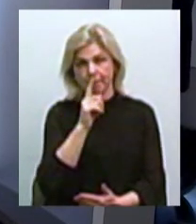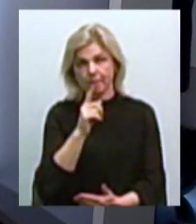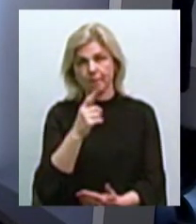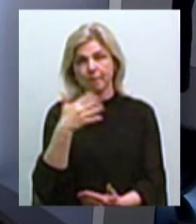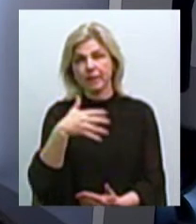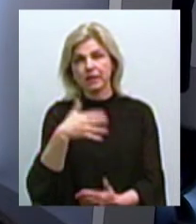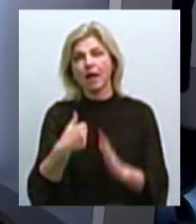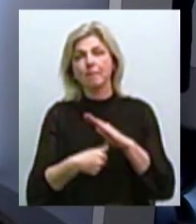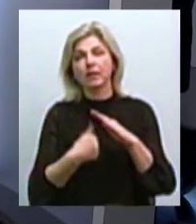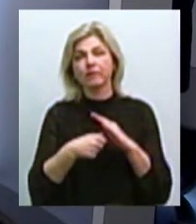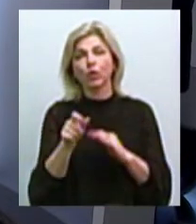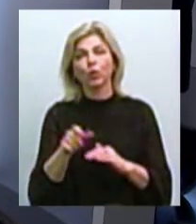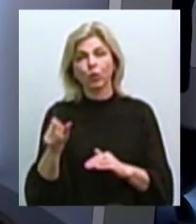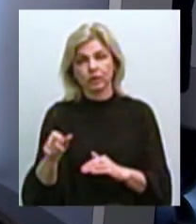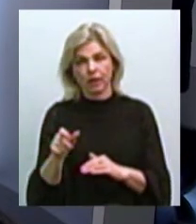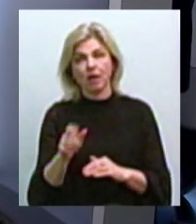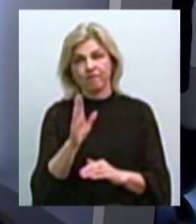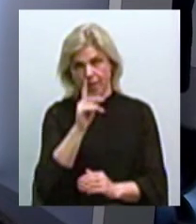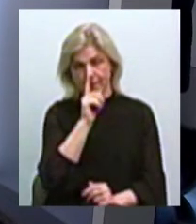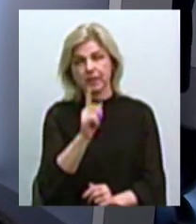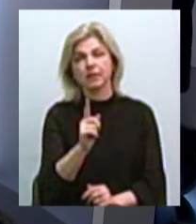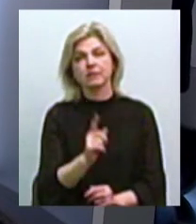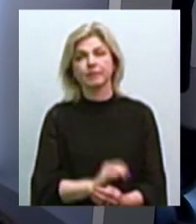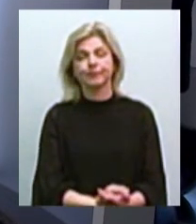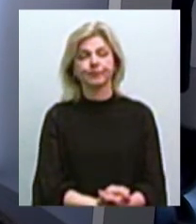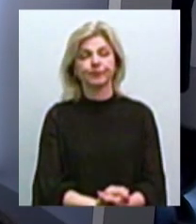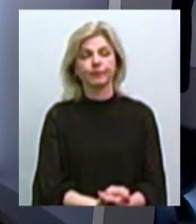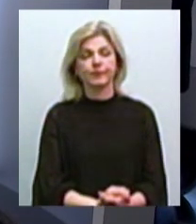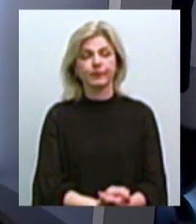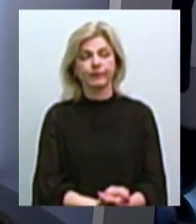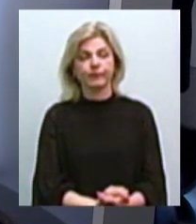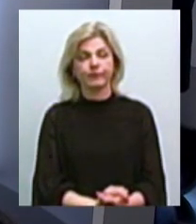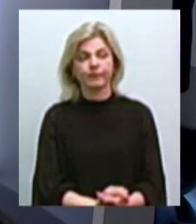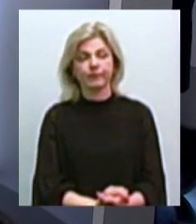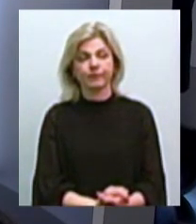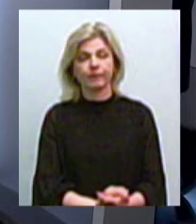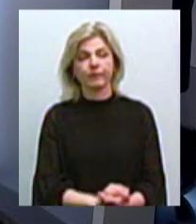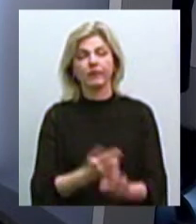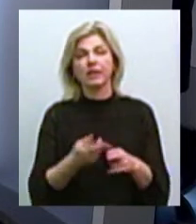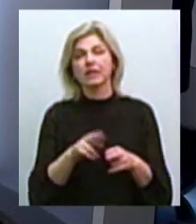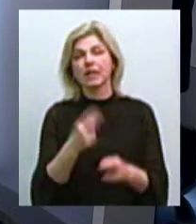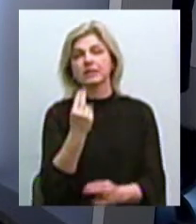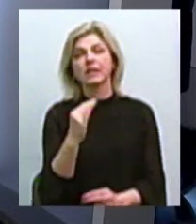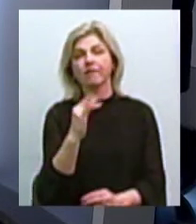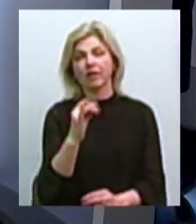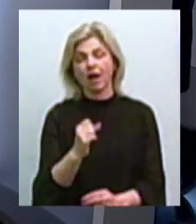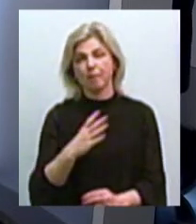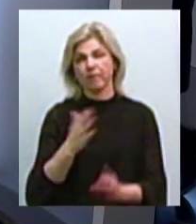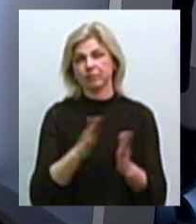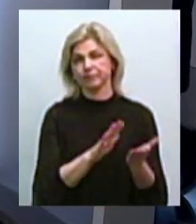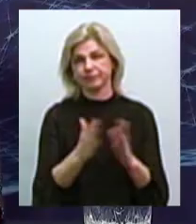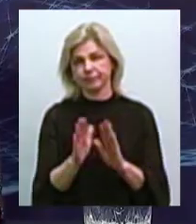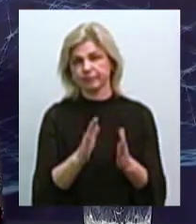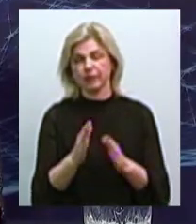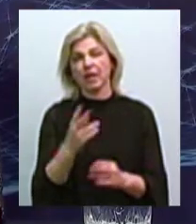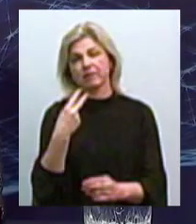безпритульних осіб. На даний час, ця цифра в них каливається, десь 20-30 з